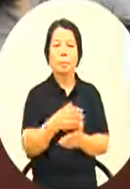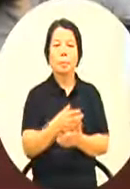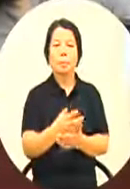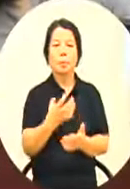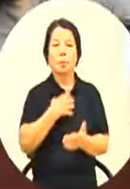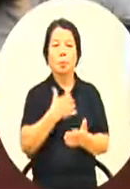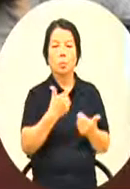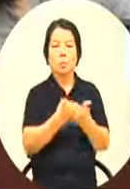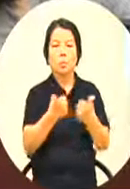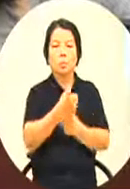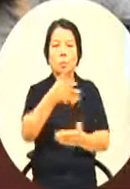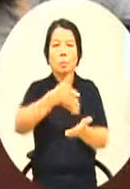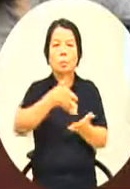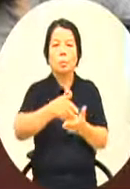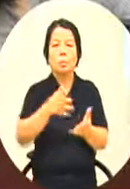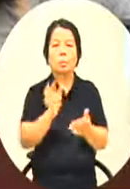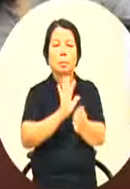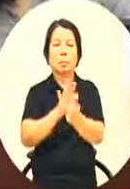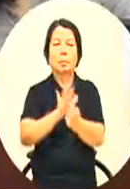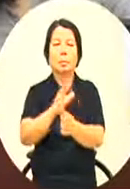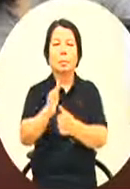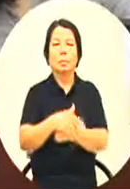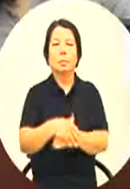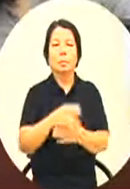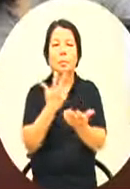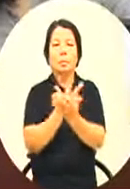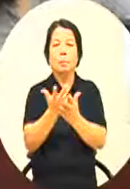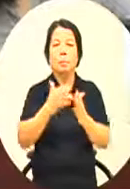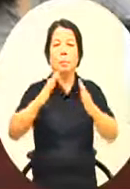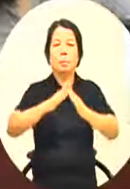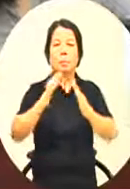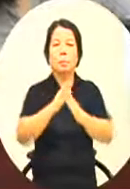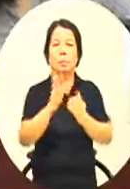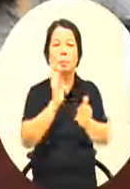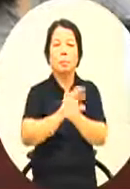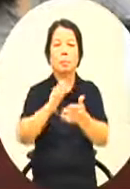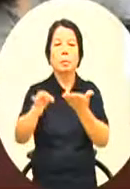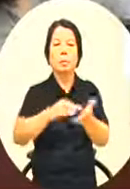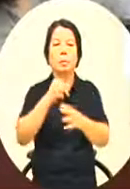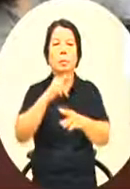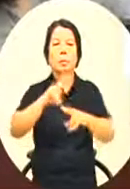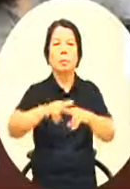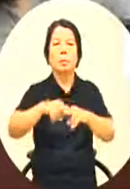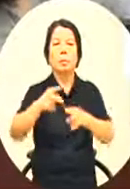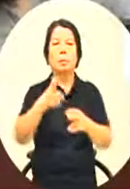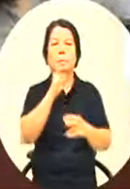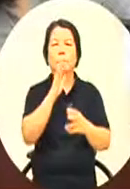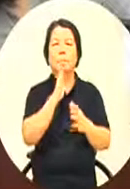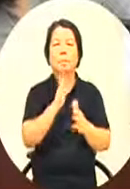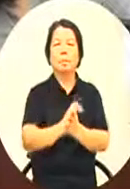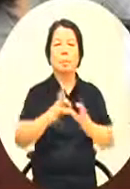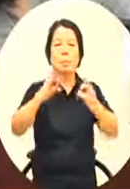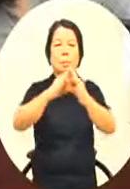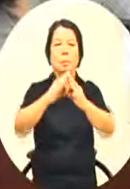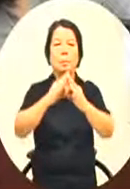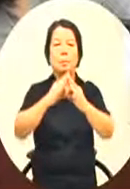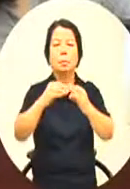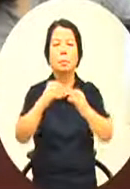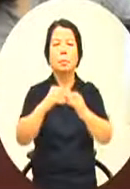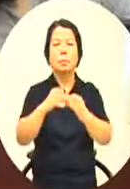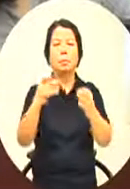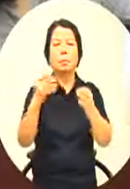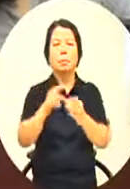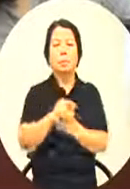助艺术家做一些作品的拍卖啊或是可以贷甚至可以贷款的部分我想这是应该是一个艺术银行的概念啊就是